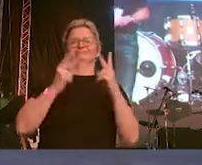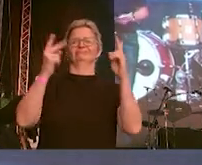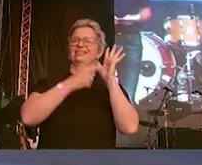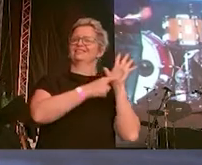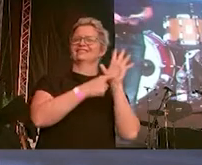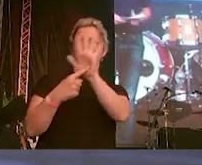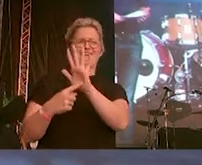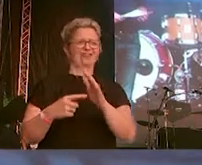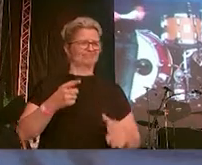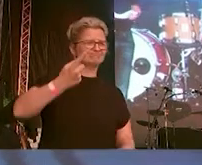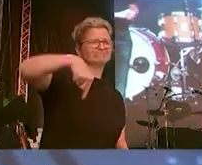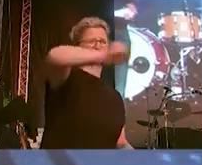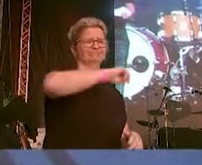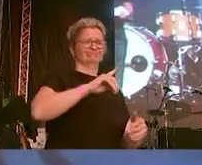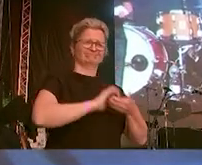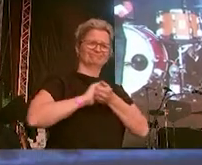sind unteilbar.